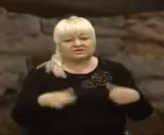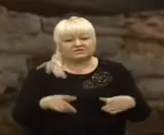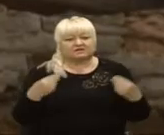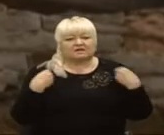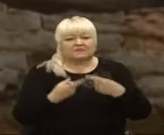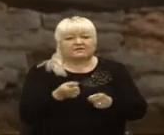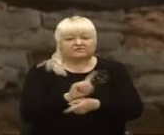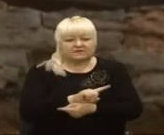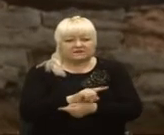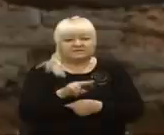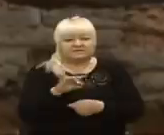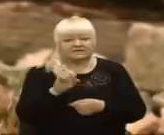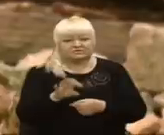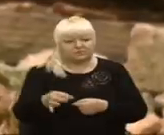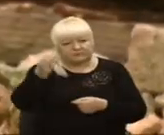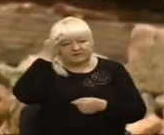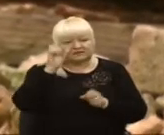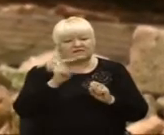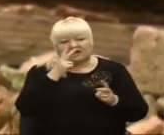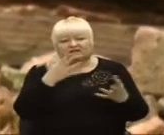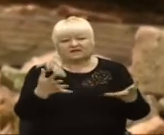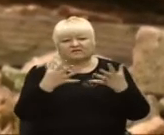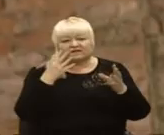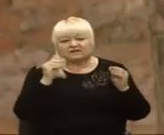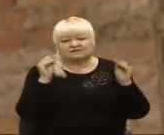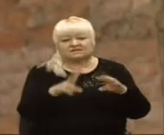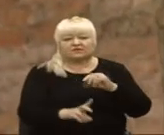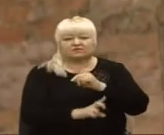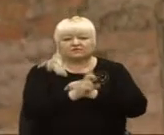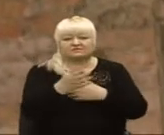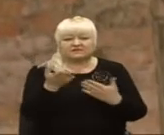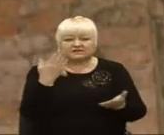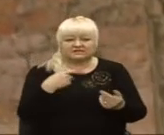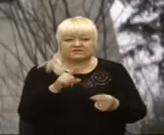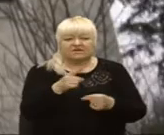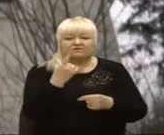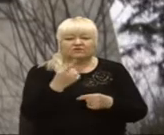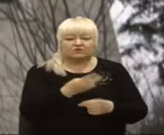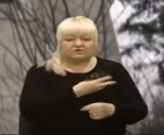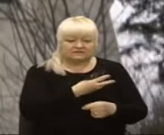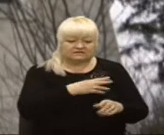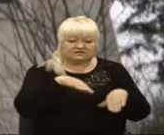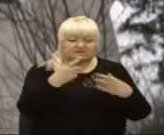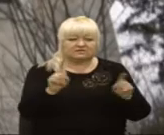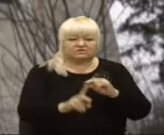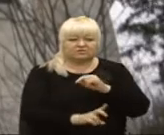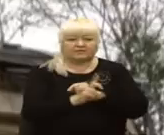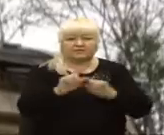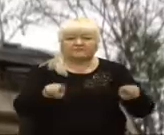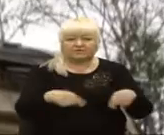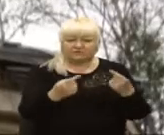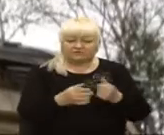Петро Перцун пригадує, як виглядав закинутий костел раніше. Він один із ініціаторів, аби храм відновили.